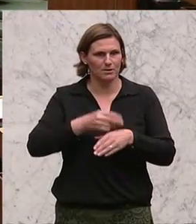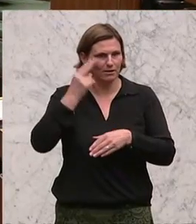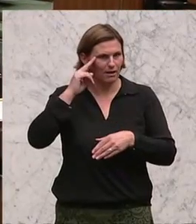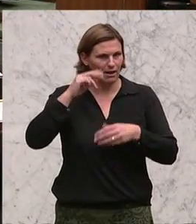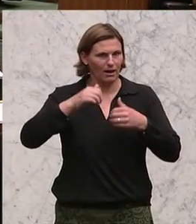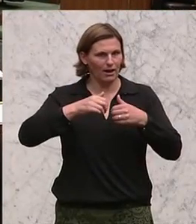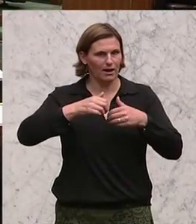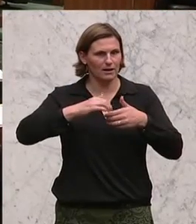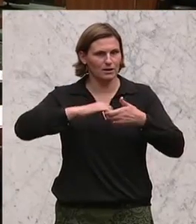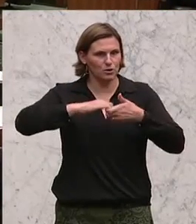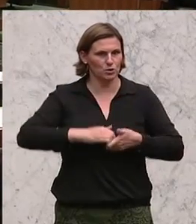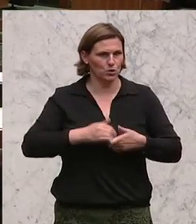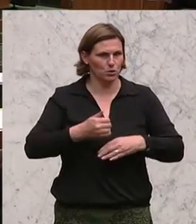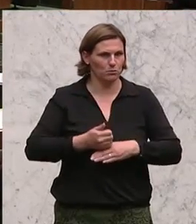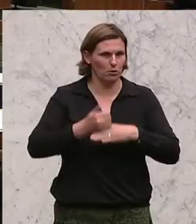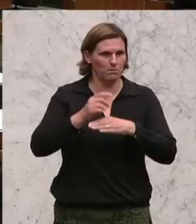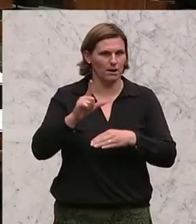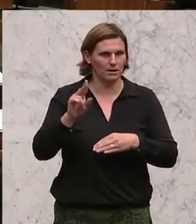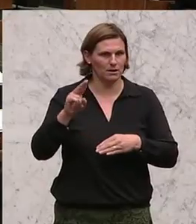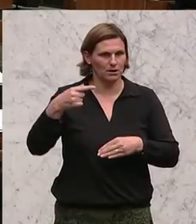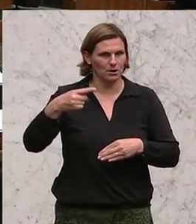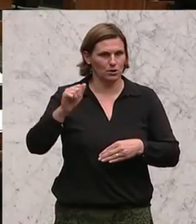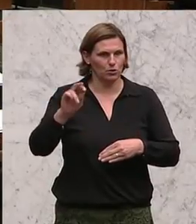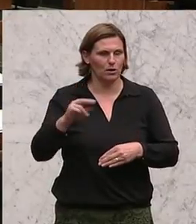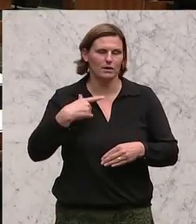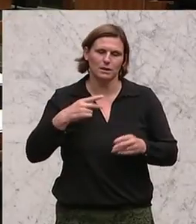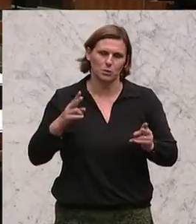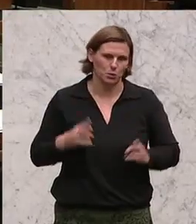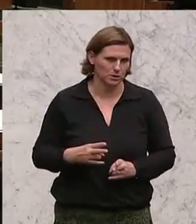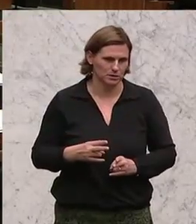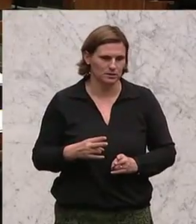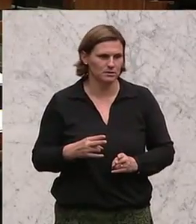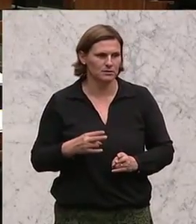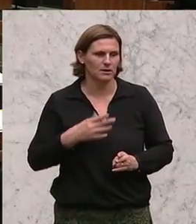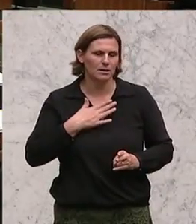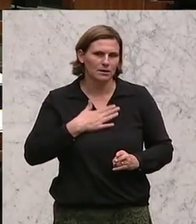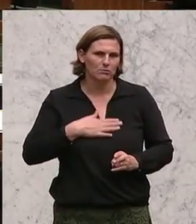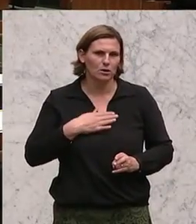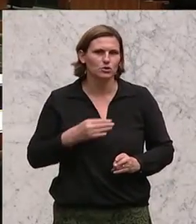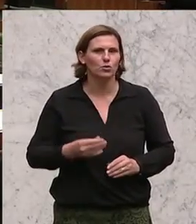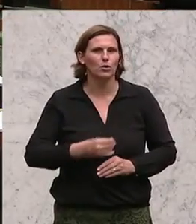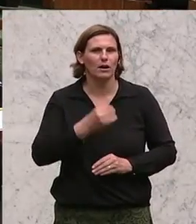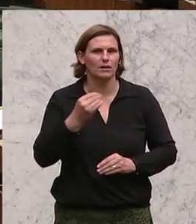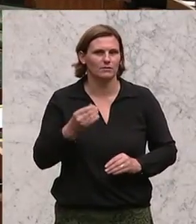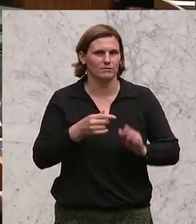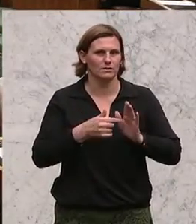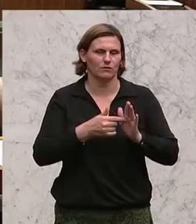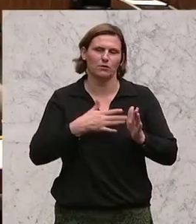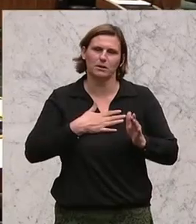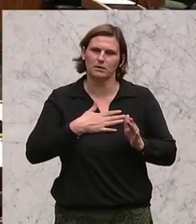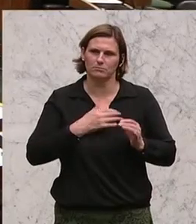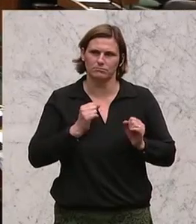Bundesministeriumsgesetzes beendet. Nein, Robert Luger kommt noch einmal zu einer tatsächlichen Berichtigung.